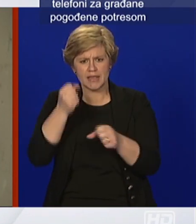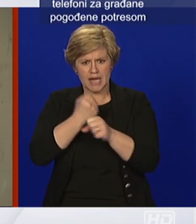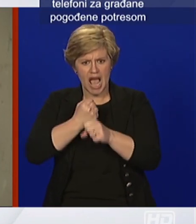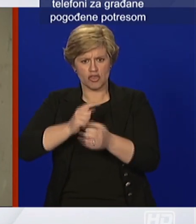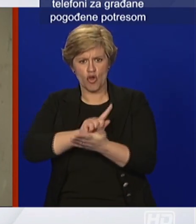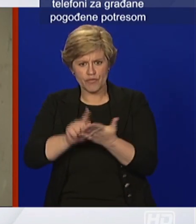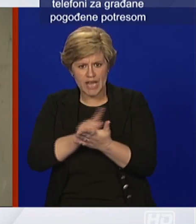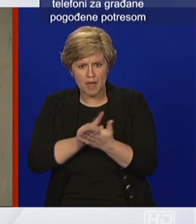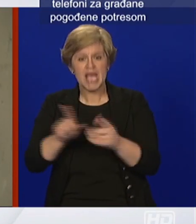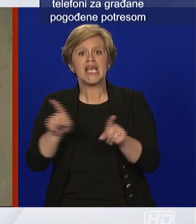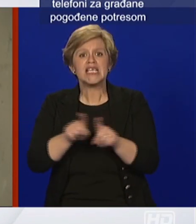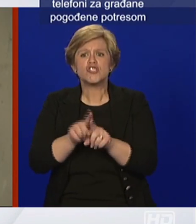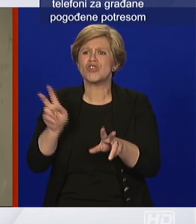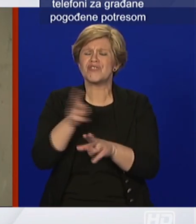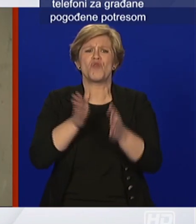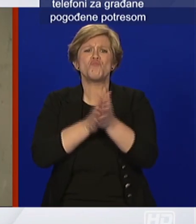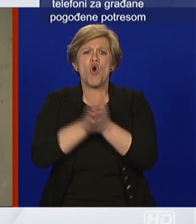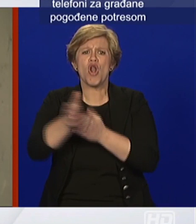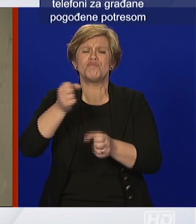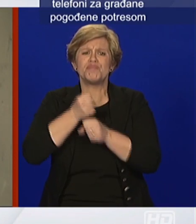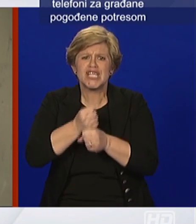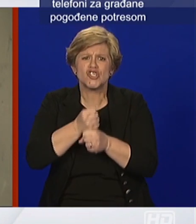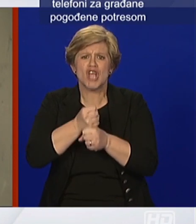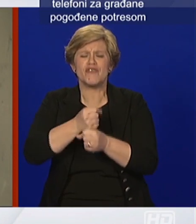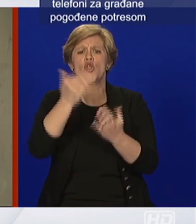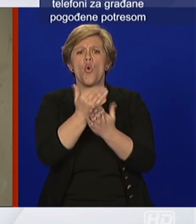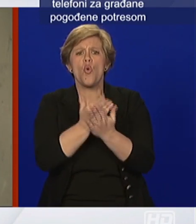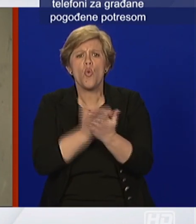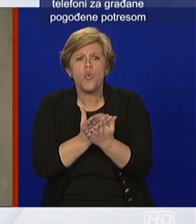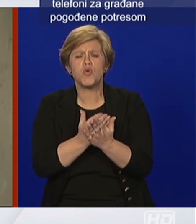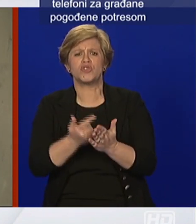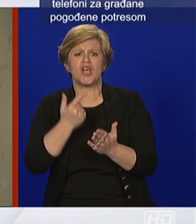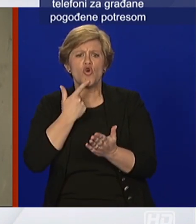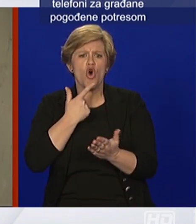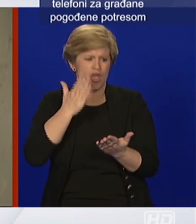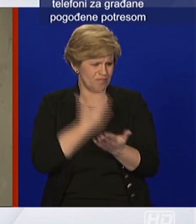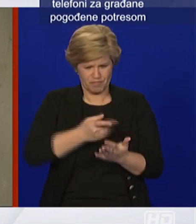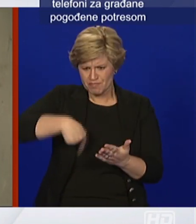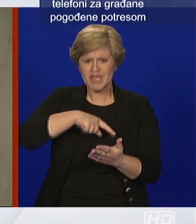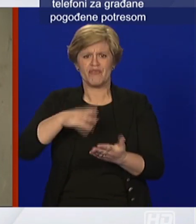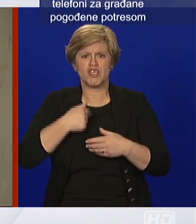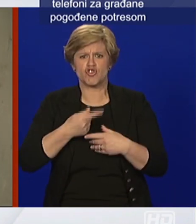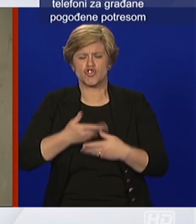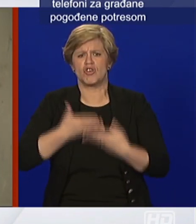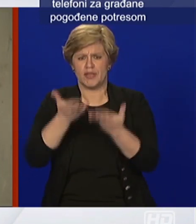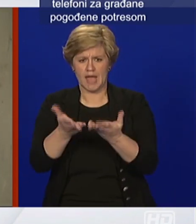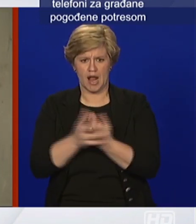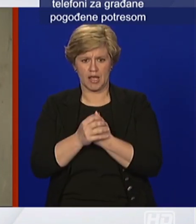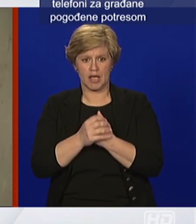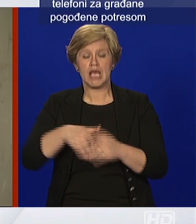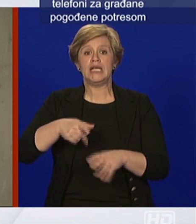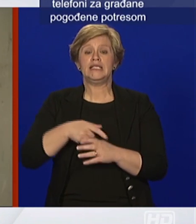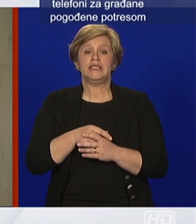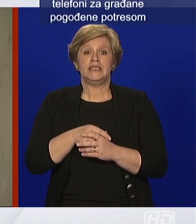naravno pridržavaju svi onih uputa koje su date. Dakle, mi idemo prema